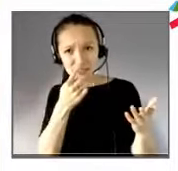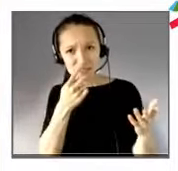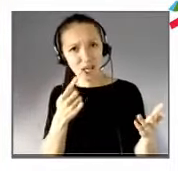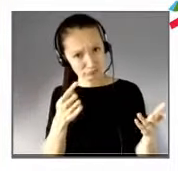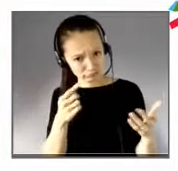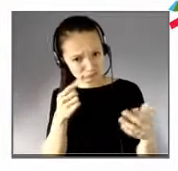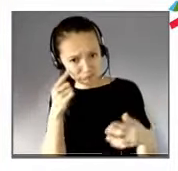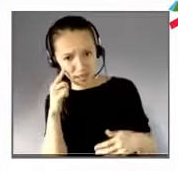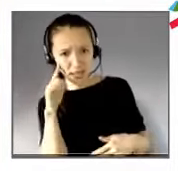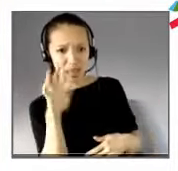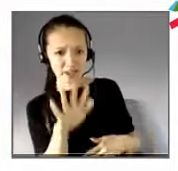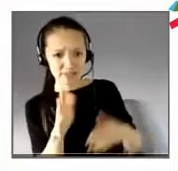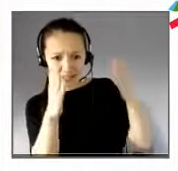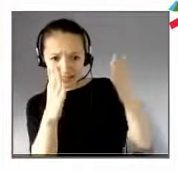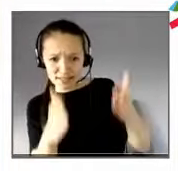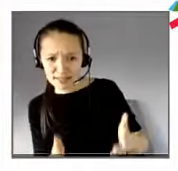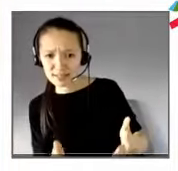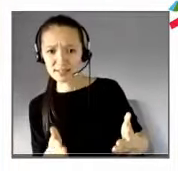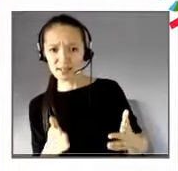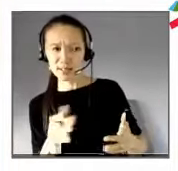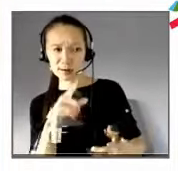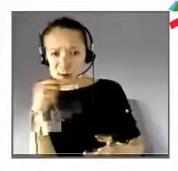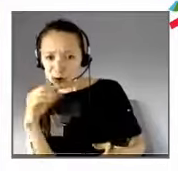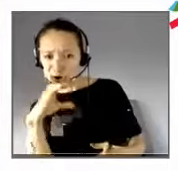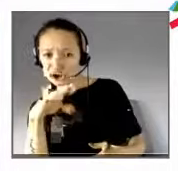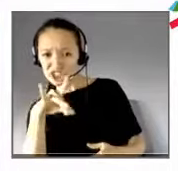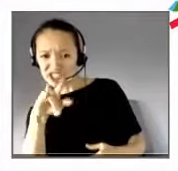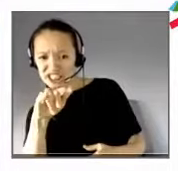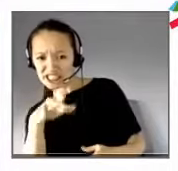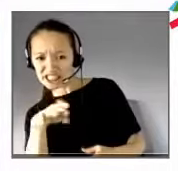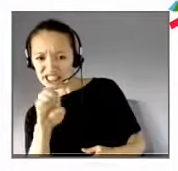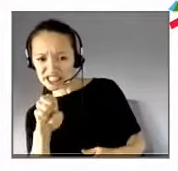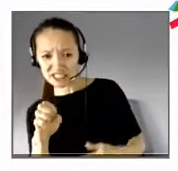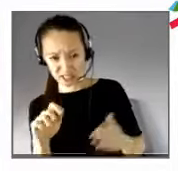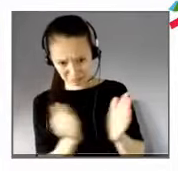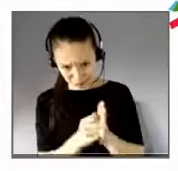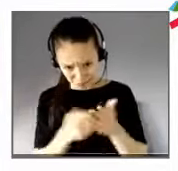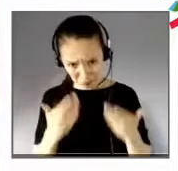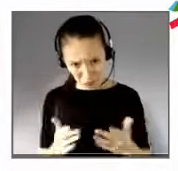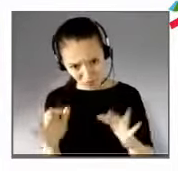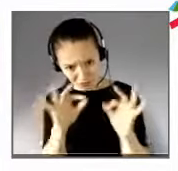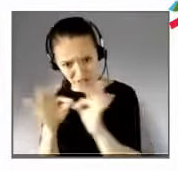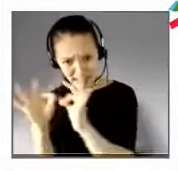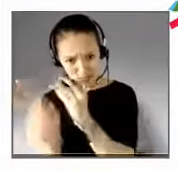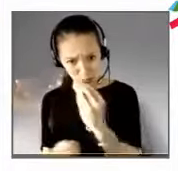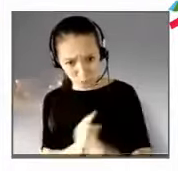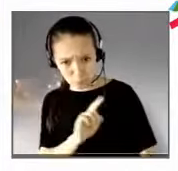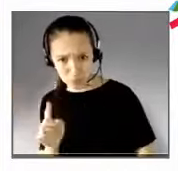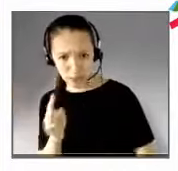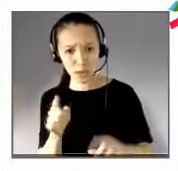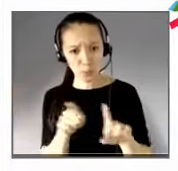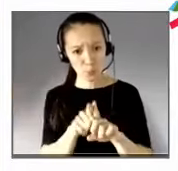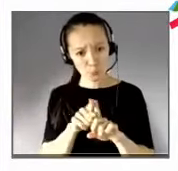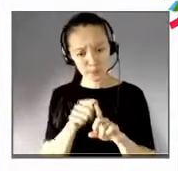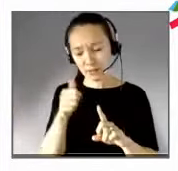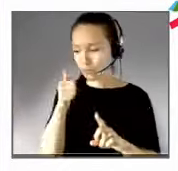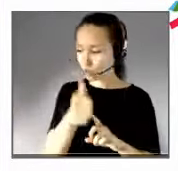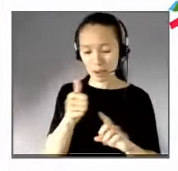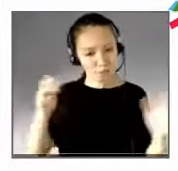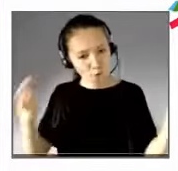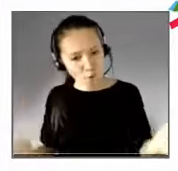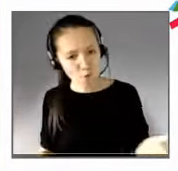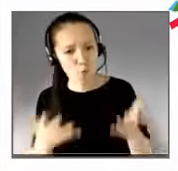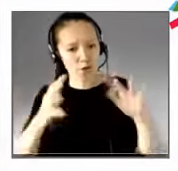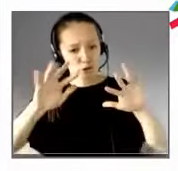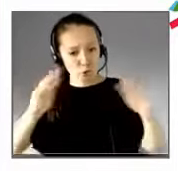qui est riche et comment concrètement elle peut se… Vous pouvez l'encourager, comment est-ce qu'elle peut se